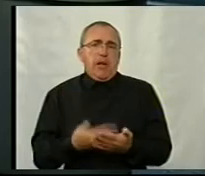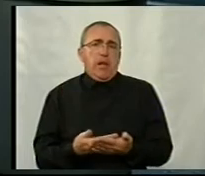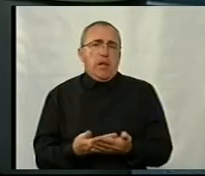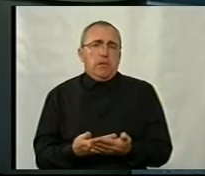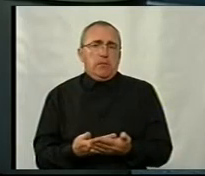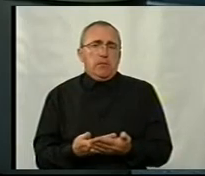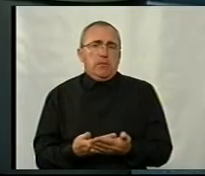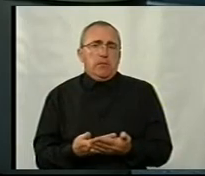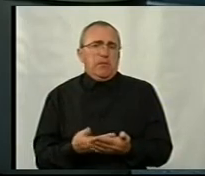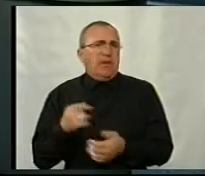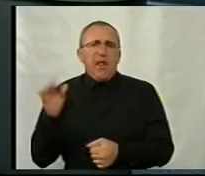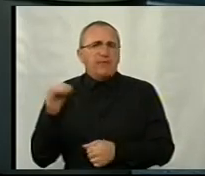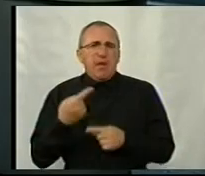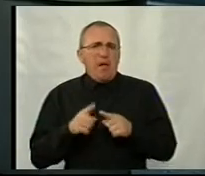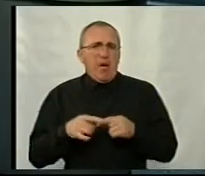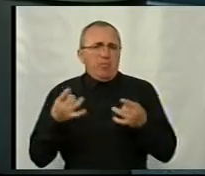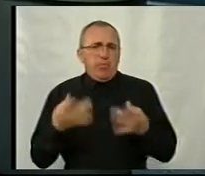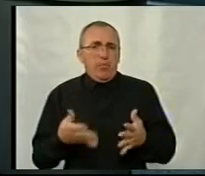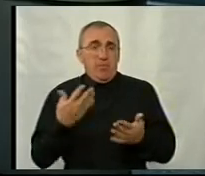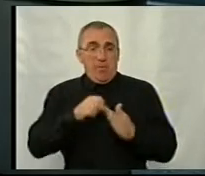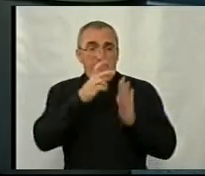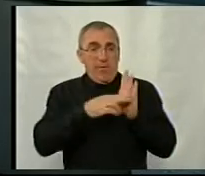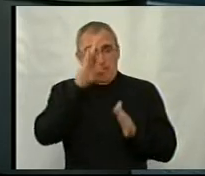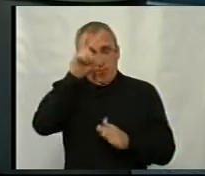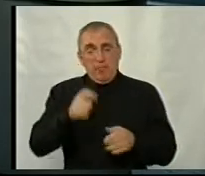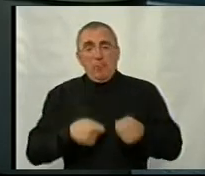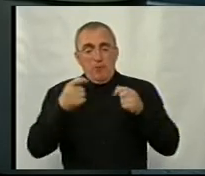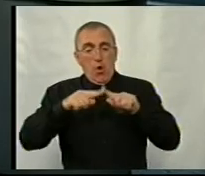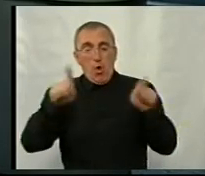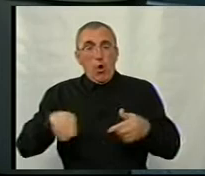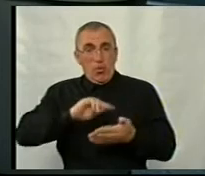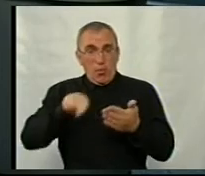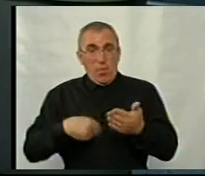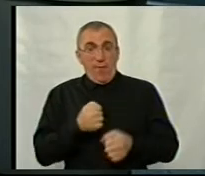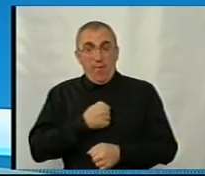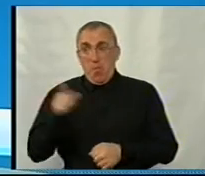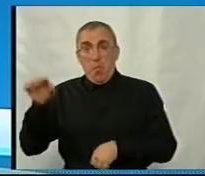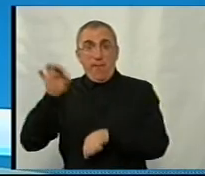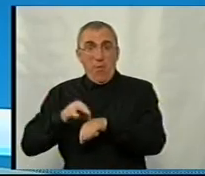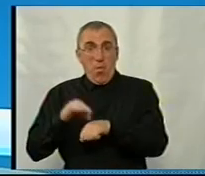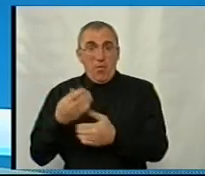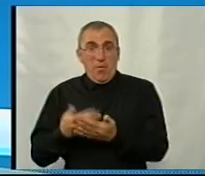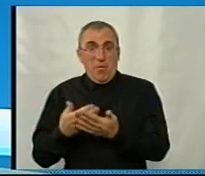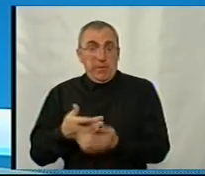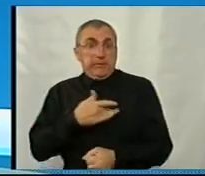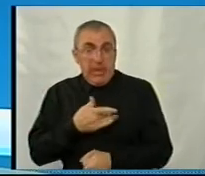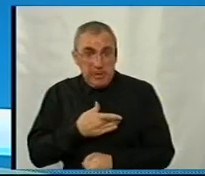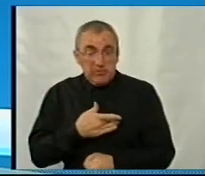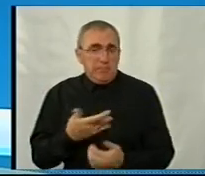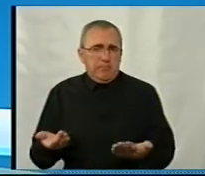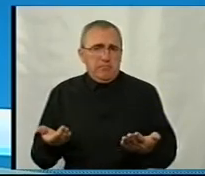Тобто, не все так просто, якщо людина в 18 років принесе в довідку в військомат про те, що вона хвора просто на серце,